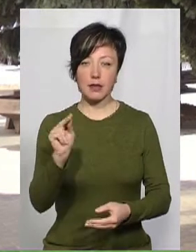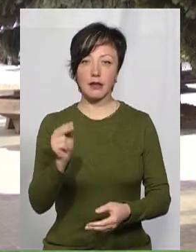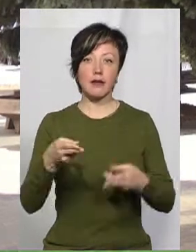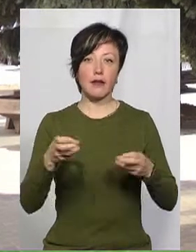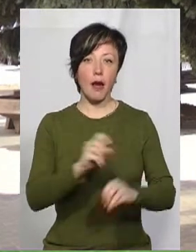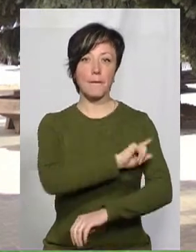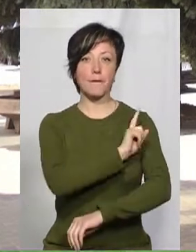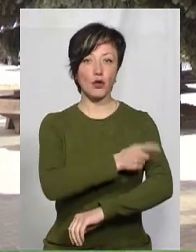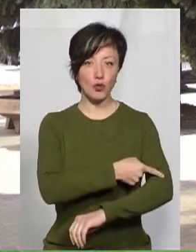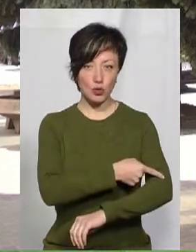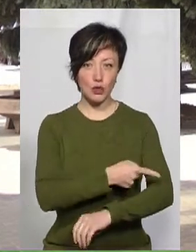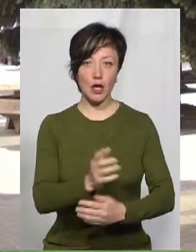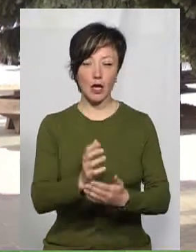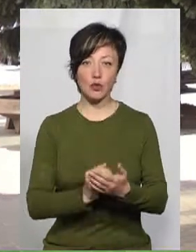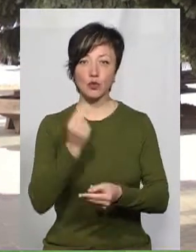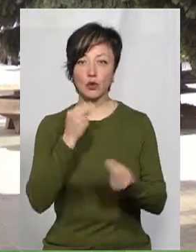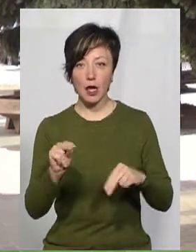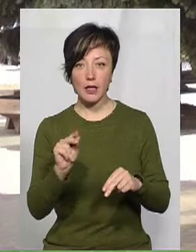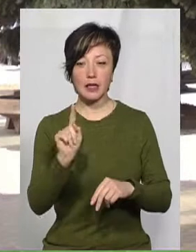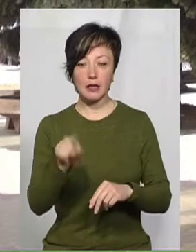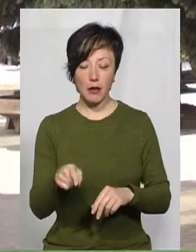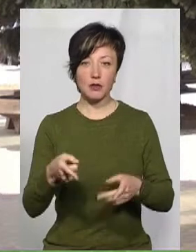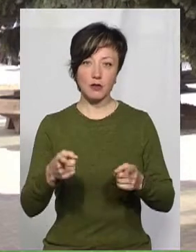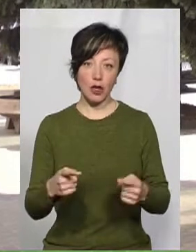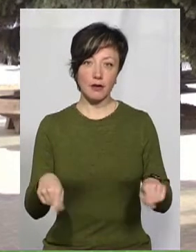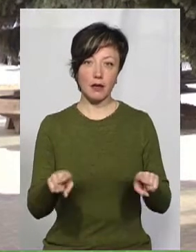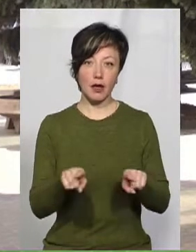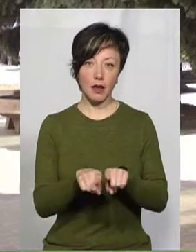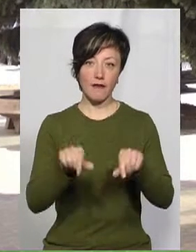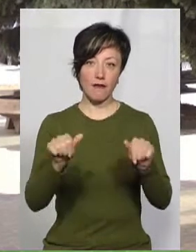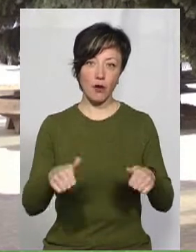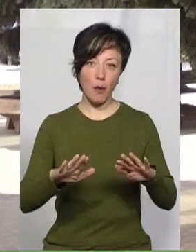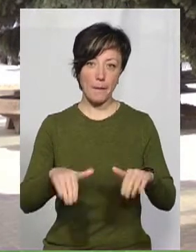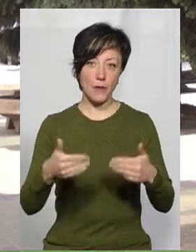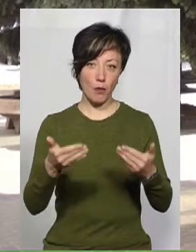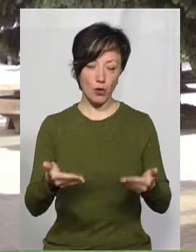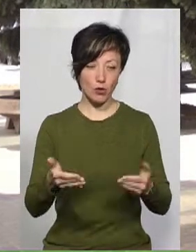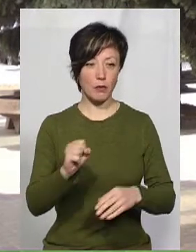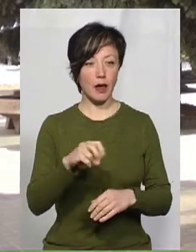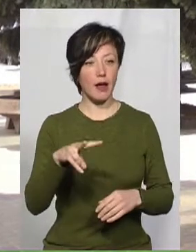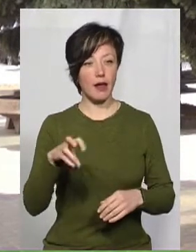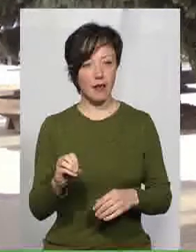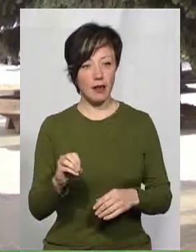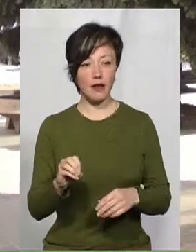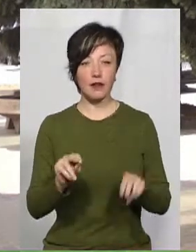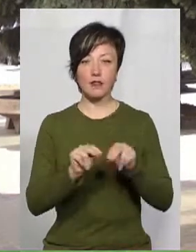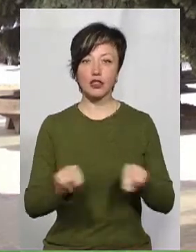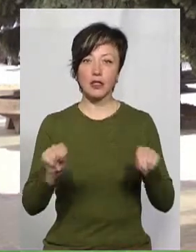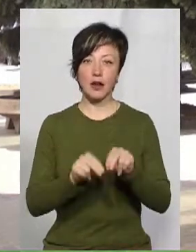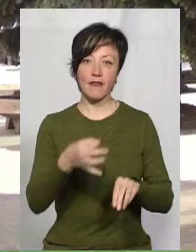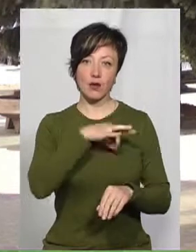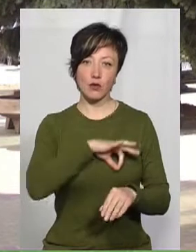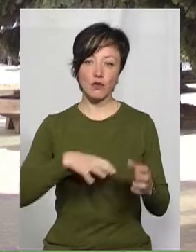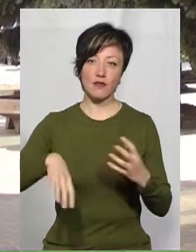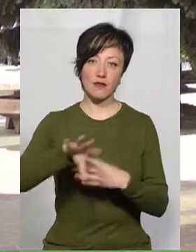потужності ресурсу кращий, там ми, звичайно, такі форми пропонуємо. Але, крім цього, учителі використовують